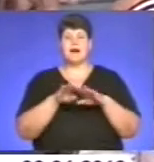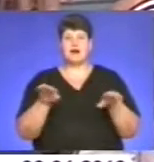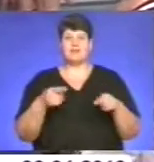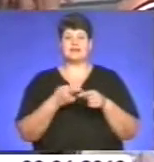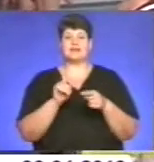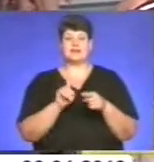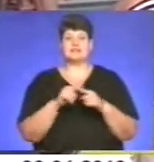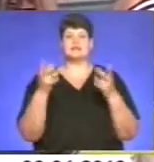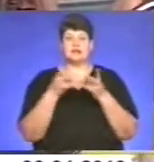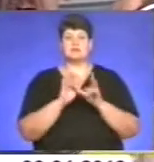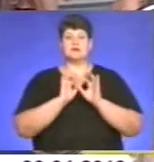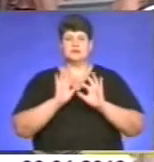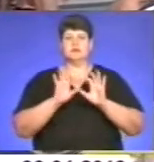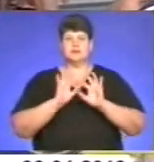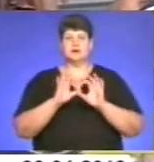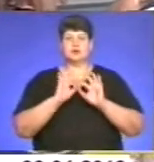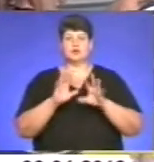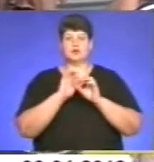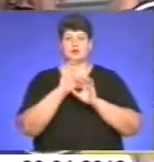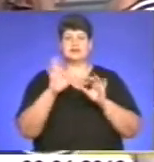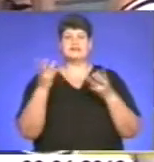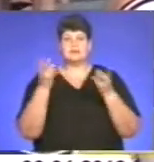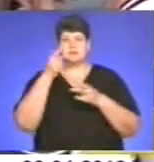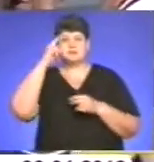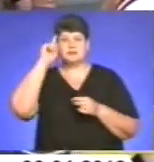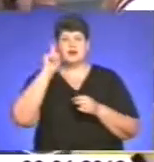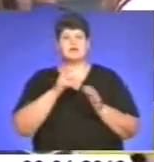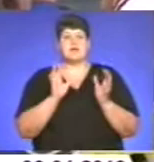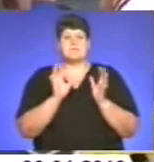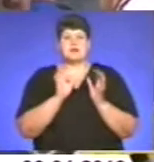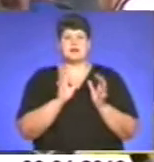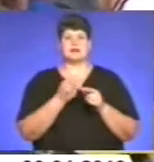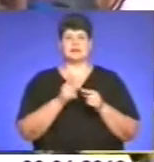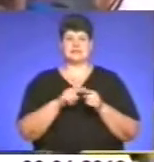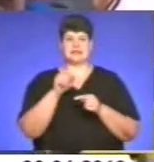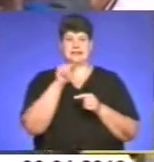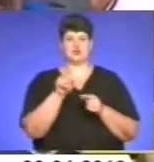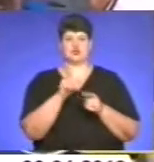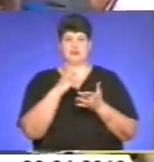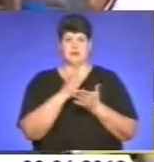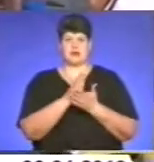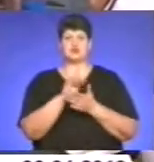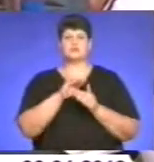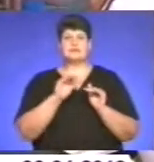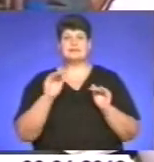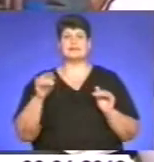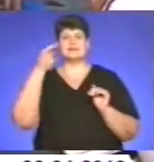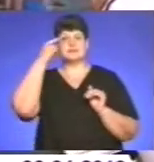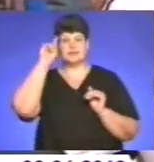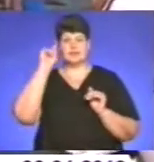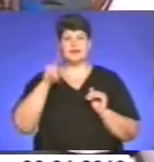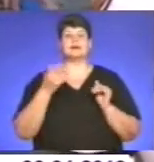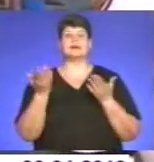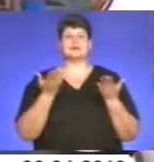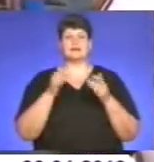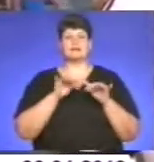пропагандувати і потрібно знати і берегти то, що ми маємо. Щоб діти знали, які події в